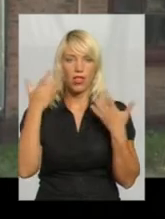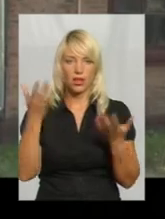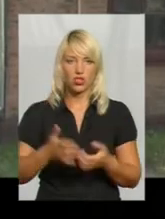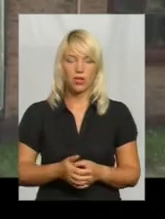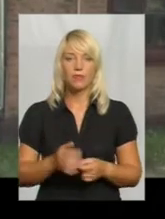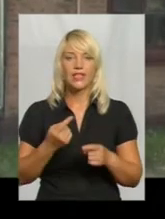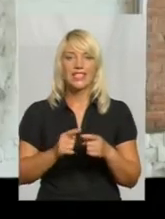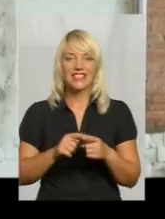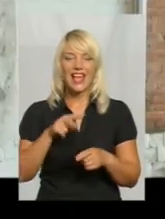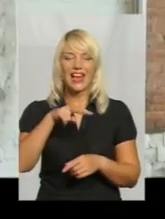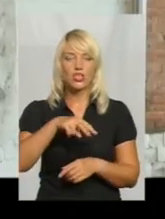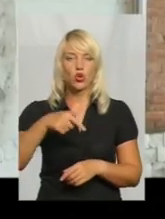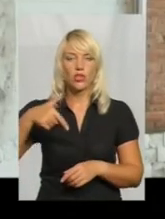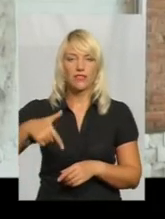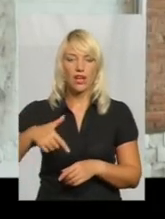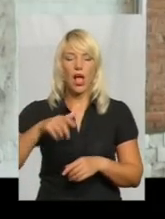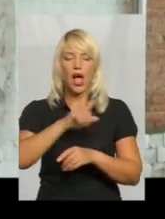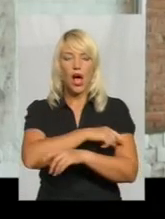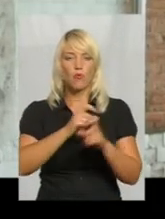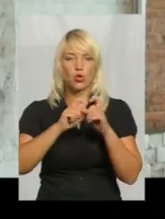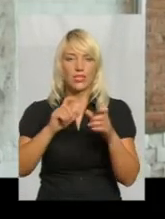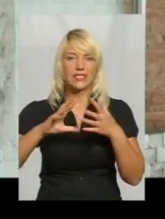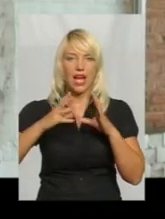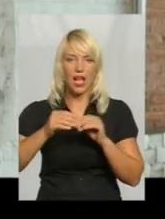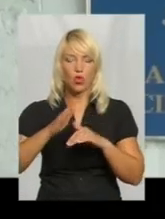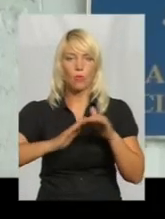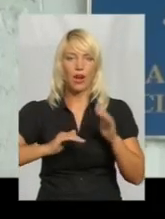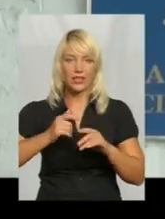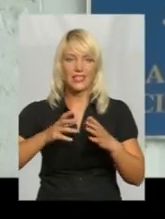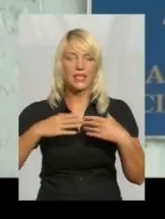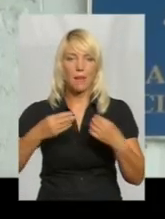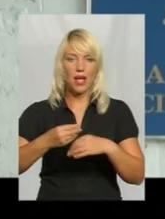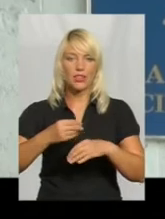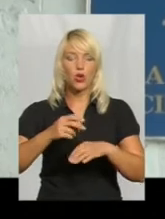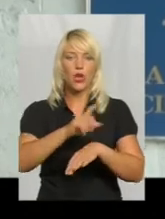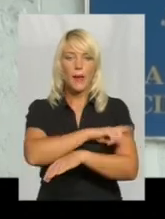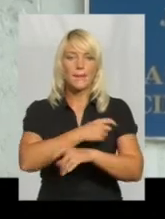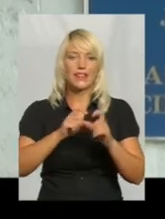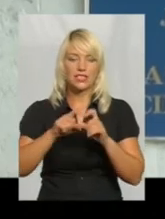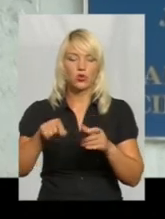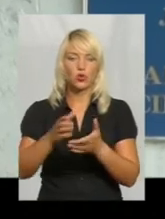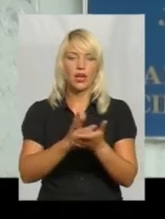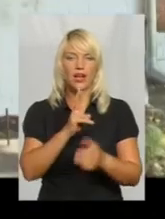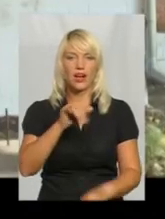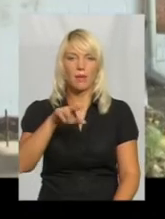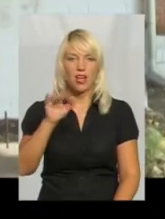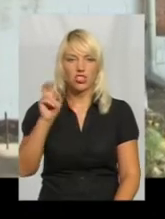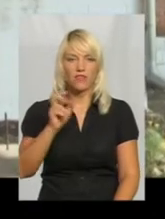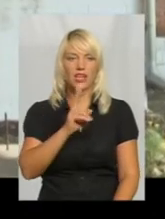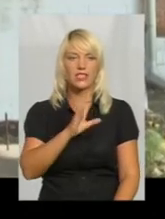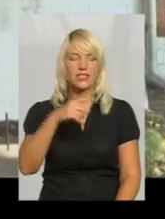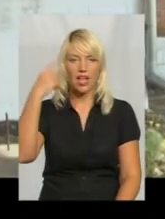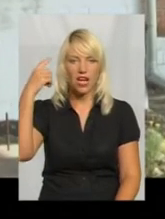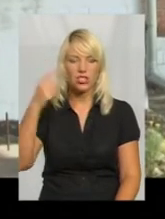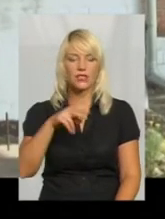Це лісогрінівецька амбулаторія загальної практики сімейної медицини. Тут обслуговують жителів із Климашівки, Скаженець, Пашковець, Печеського,